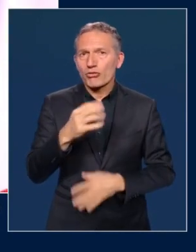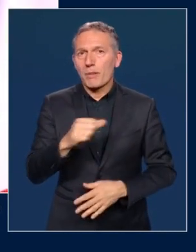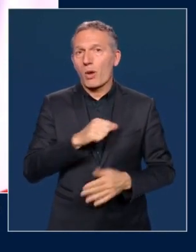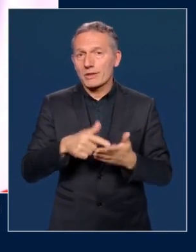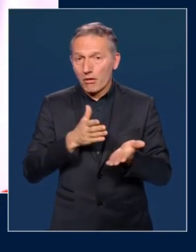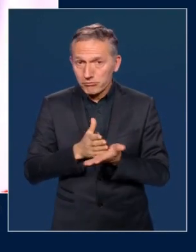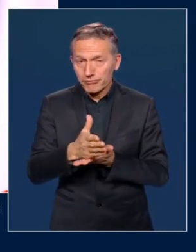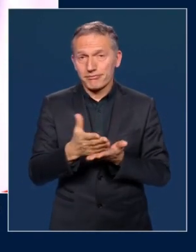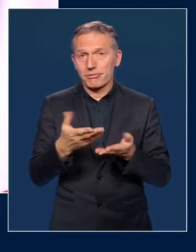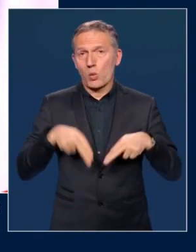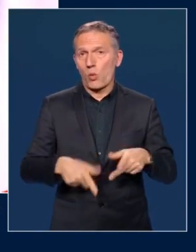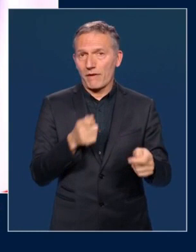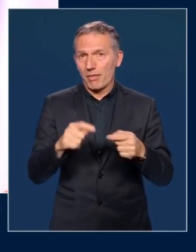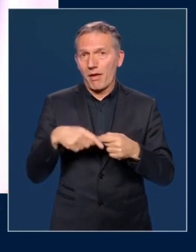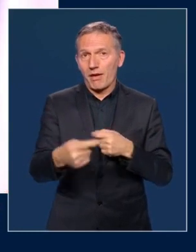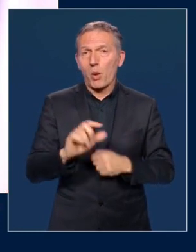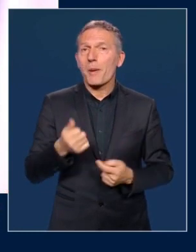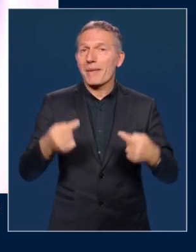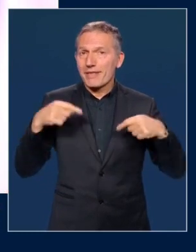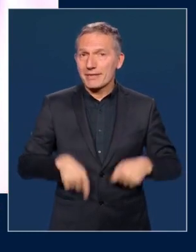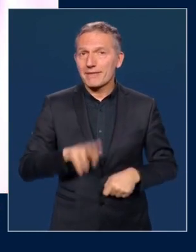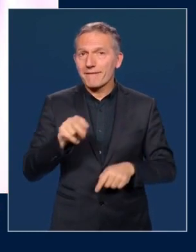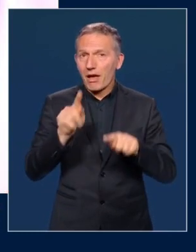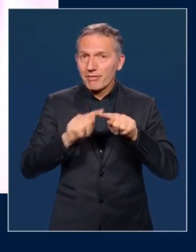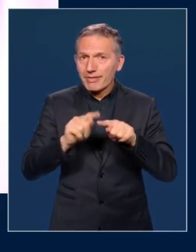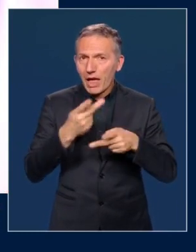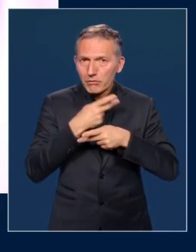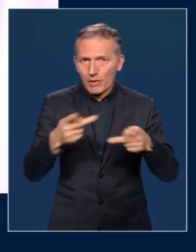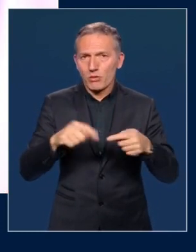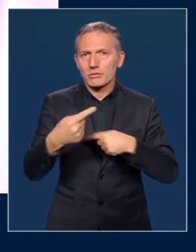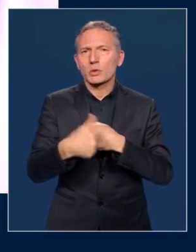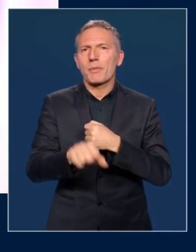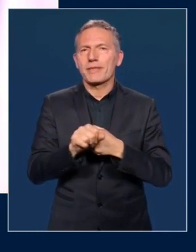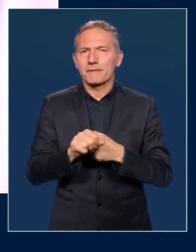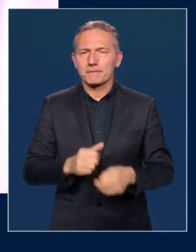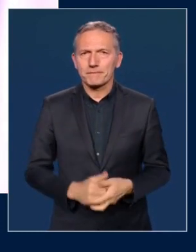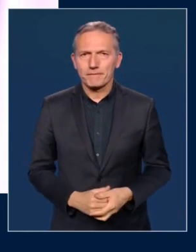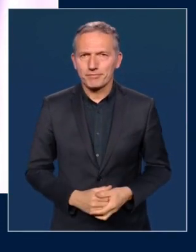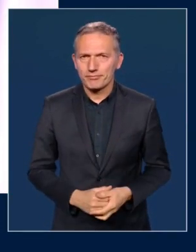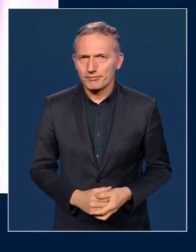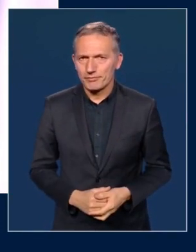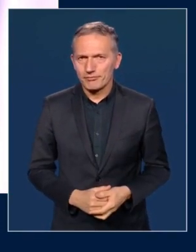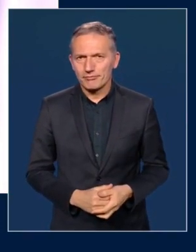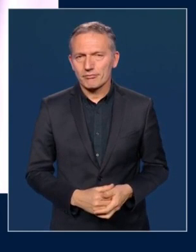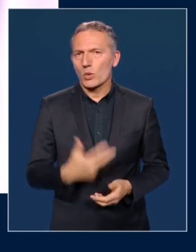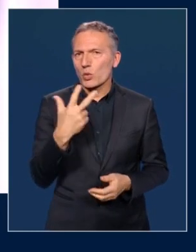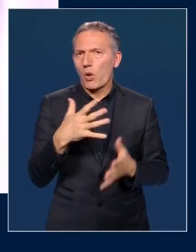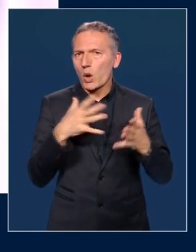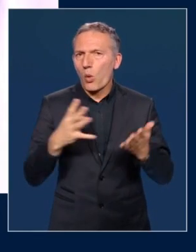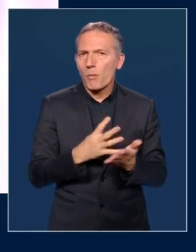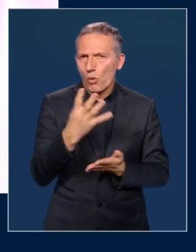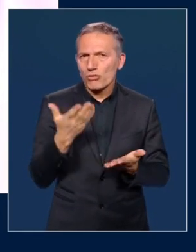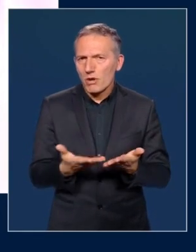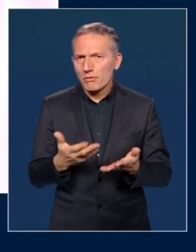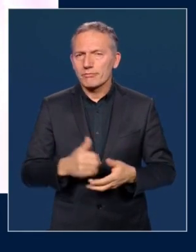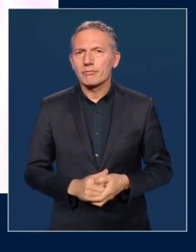la feuille de route du gouvernement que la Première Ministre détaillera dès la semaine prochaine. Ces trois chantiers doivent